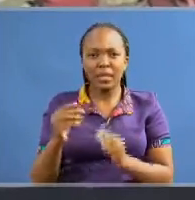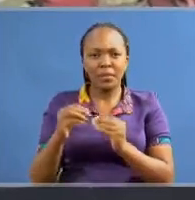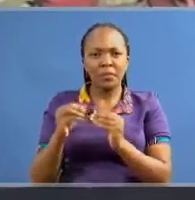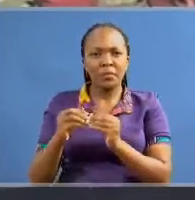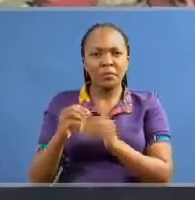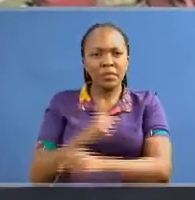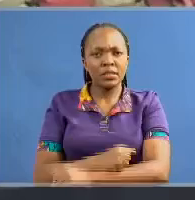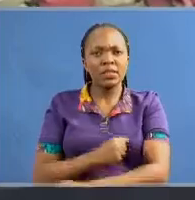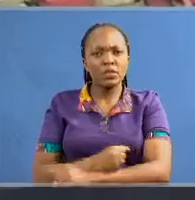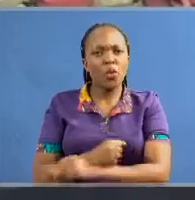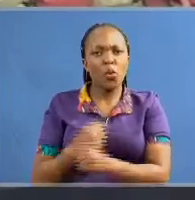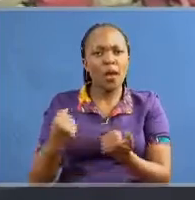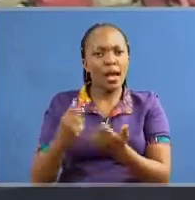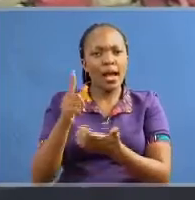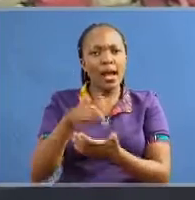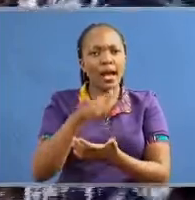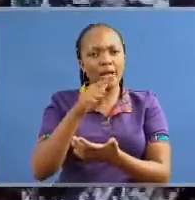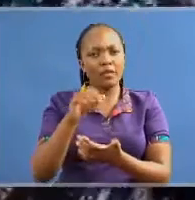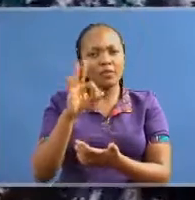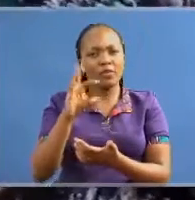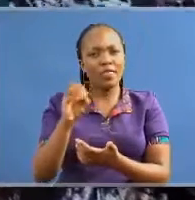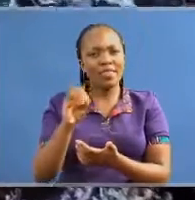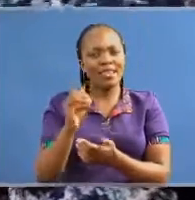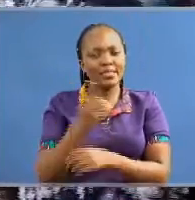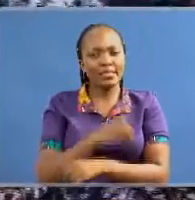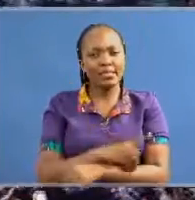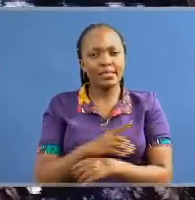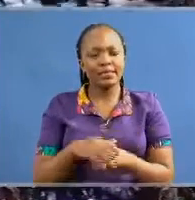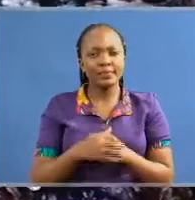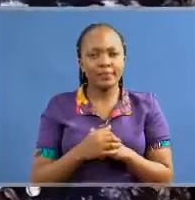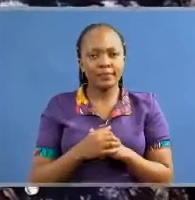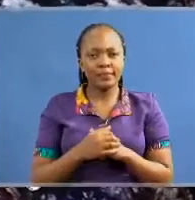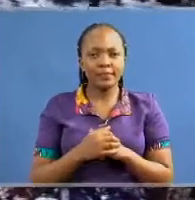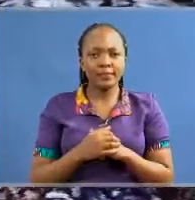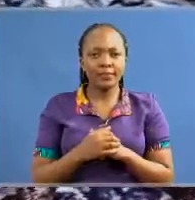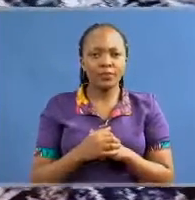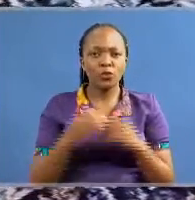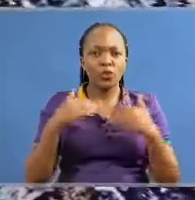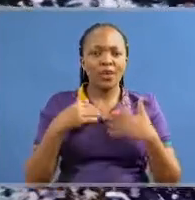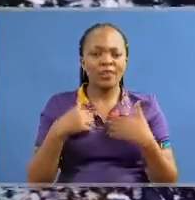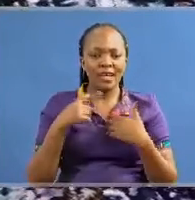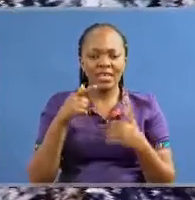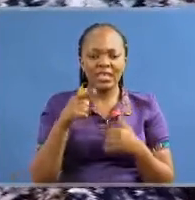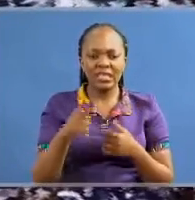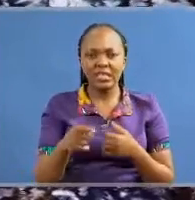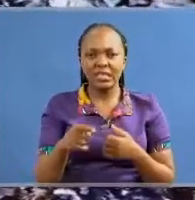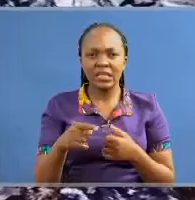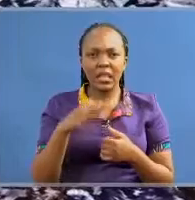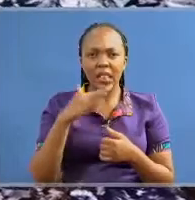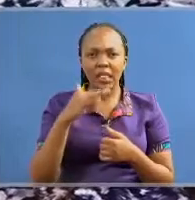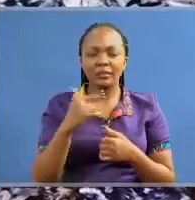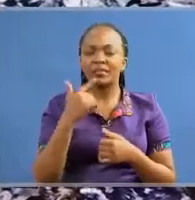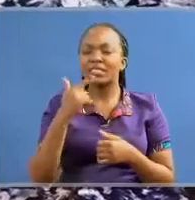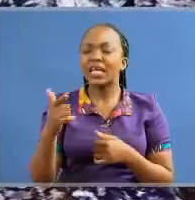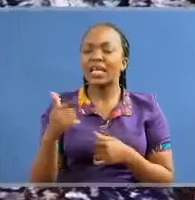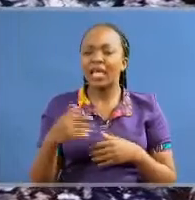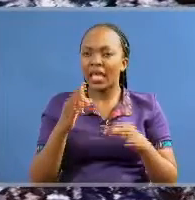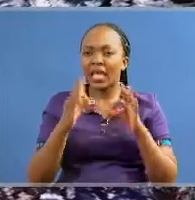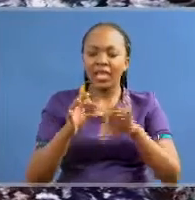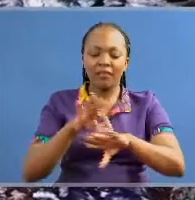kama ambini ya kuzuhia mambu kizi. There has been this misguided notion that if you have got a black skin,